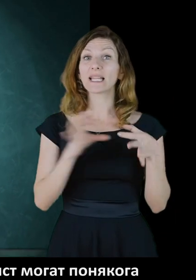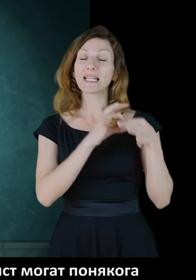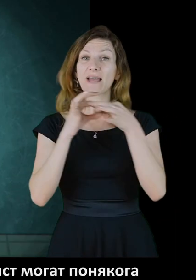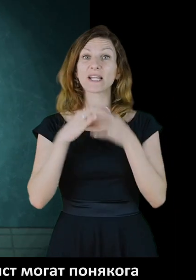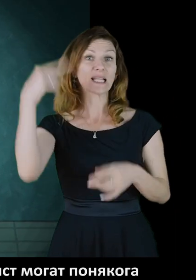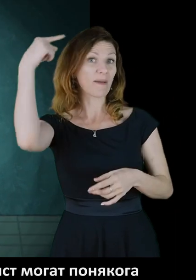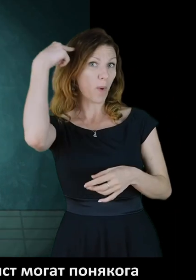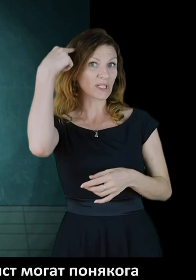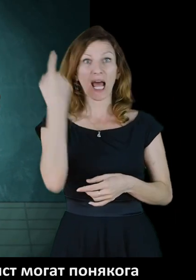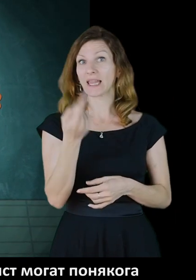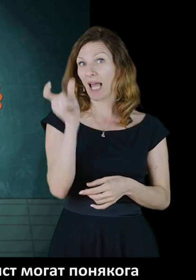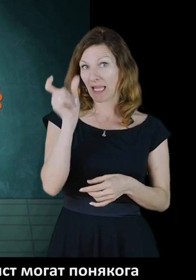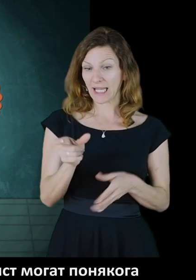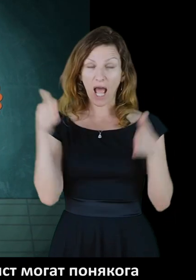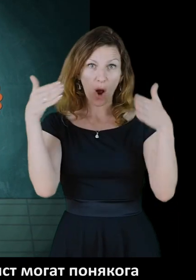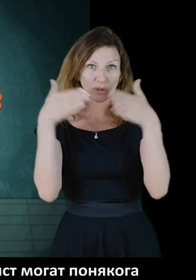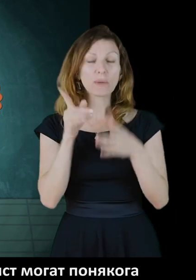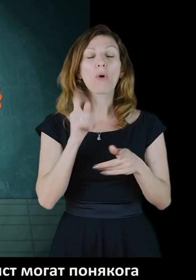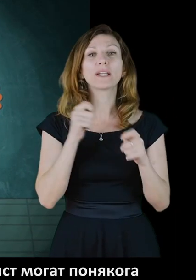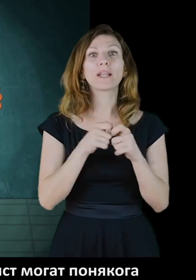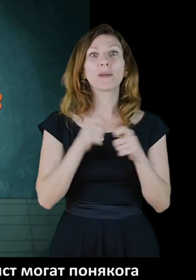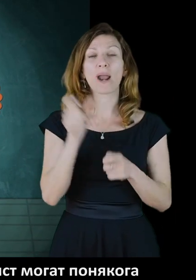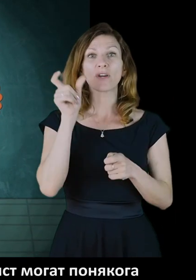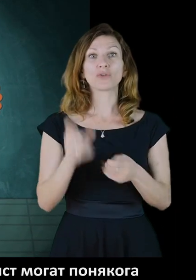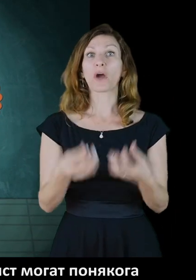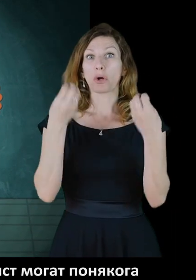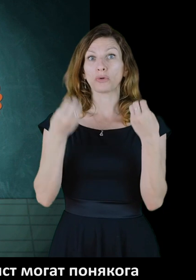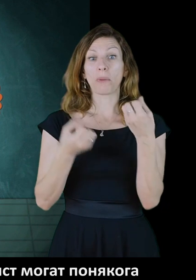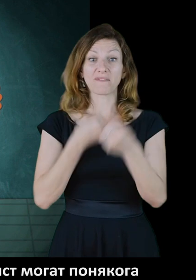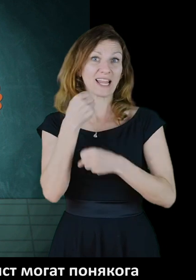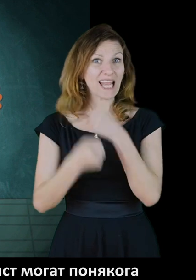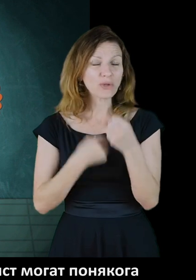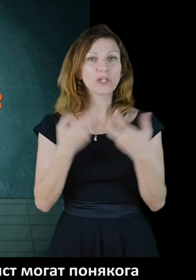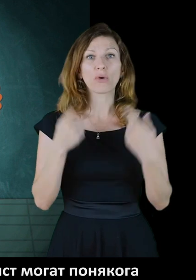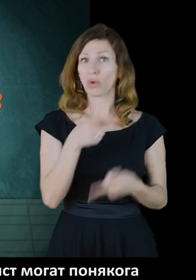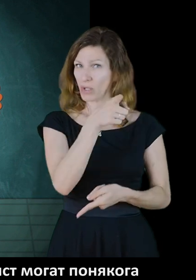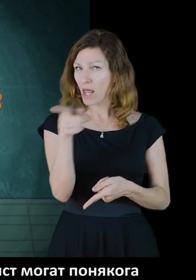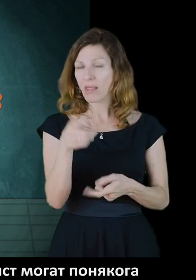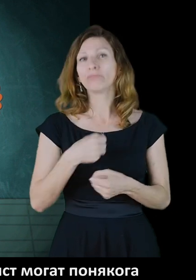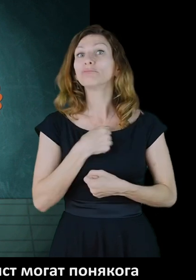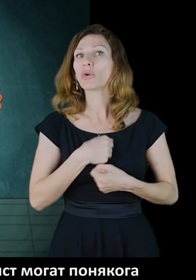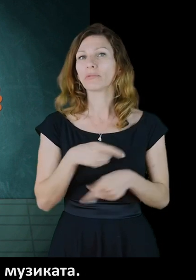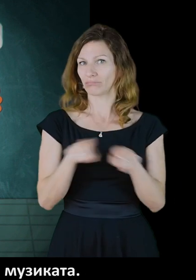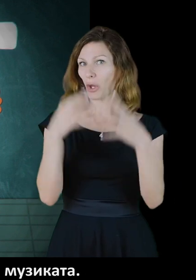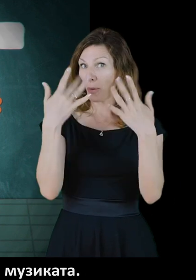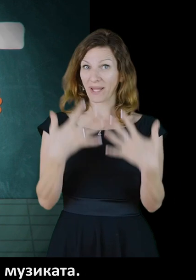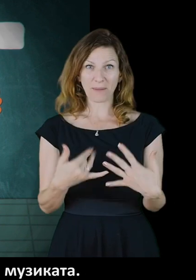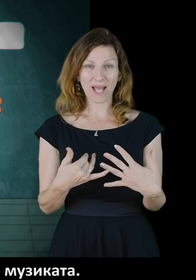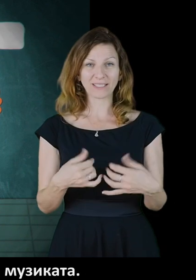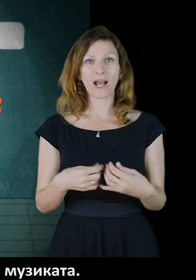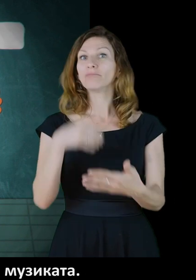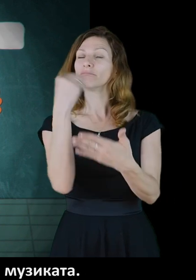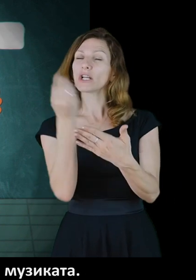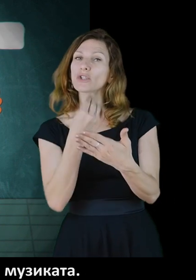Специалните връзки в мозъка на един аутист могат понякога да направят човек добър в дейности, които за теб са трудни, като